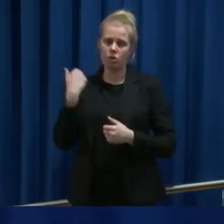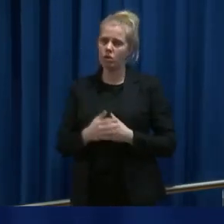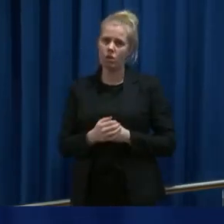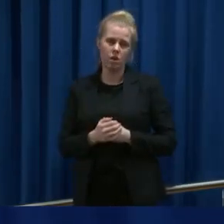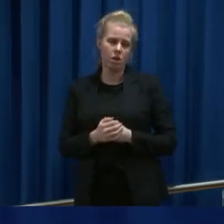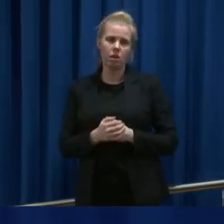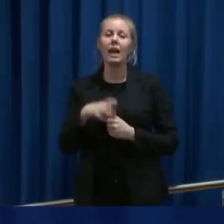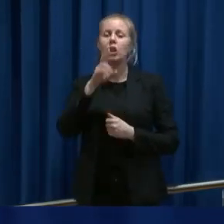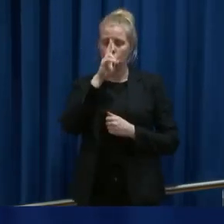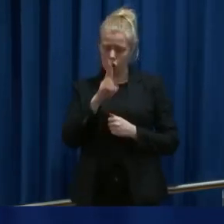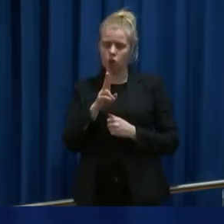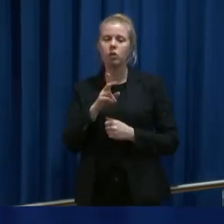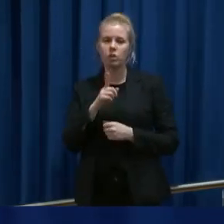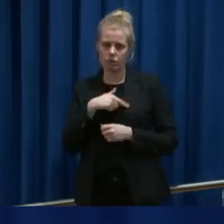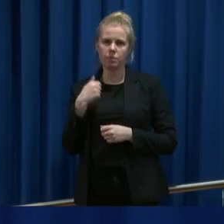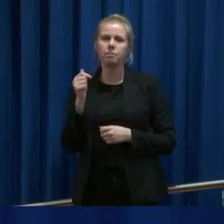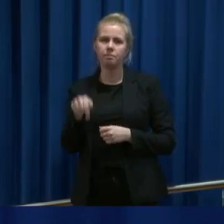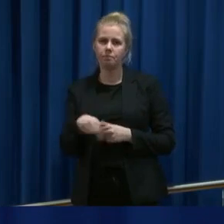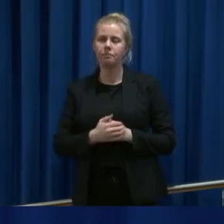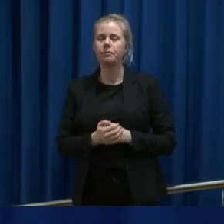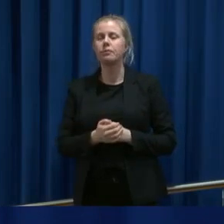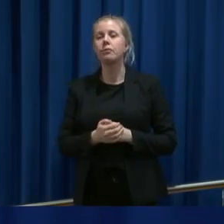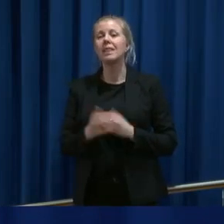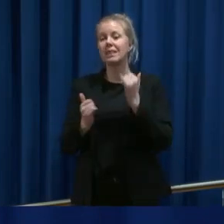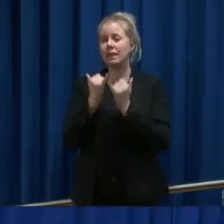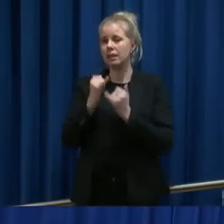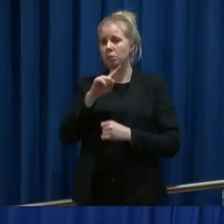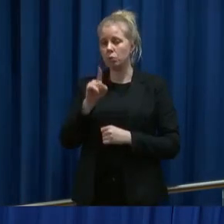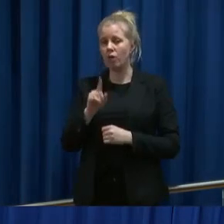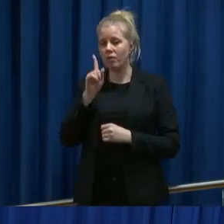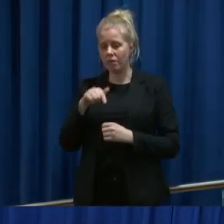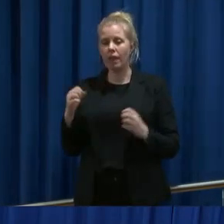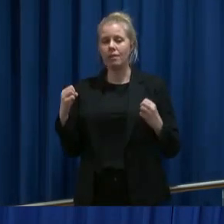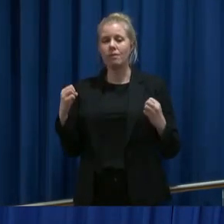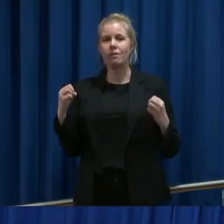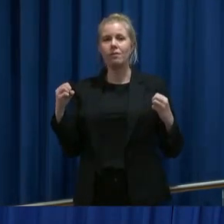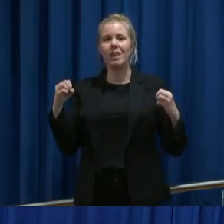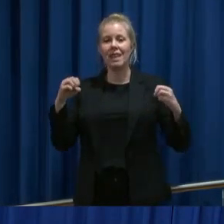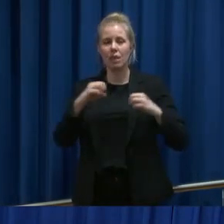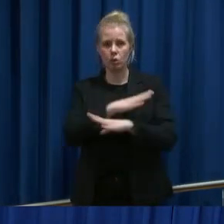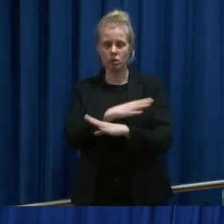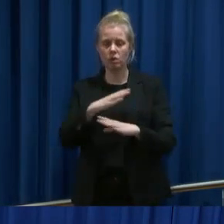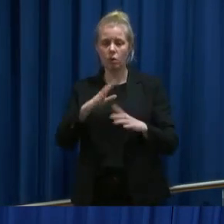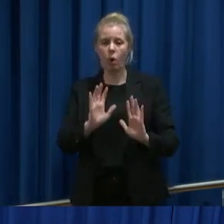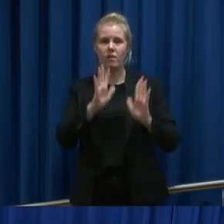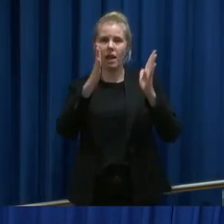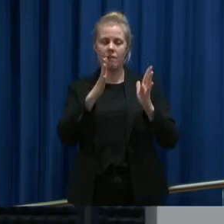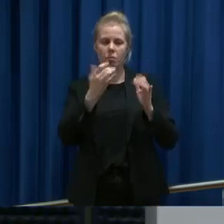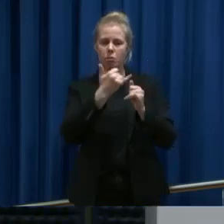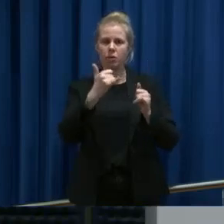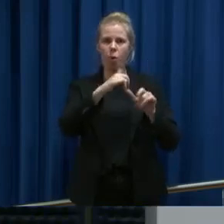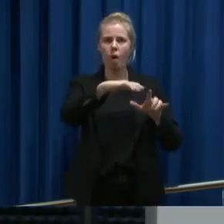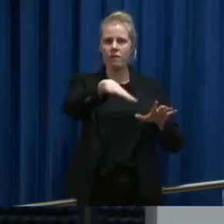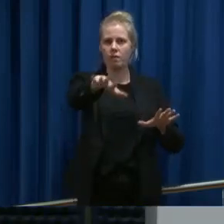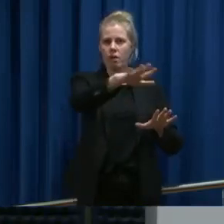ting vi gjør. Siste spørsmål. Vi vet jo at dette viruset kan overleve over perioder på ulike overflater